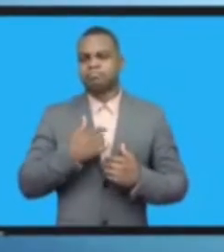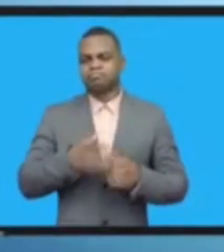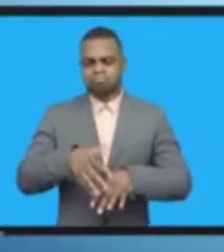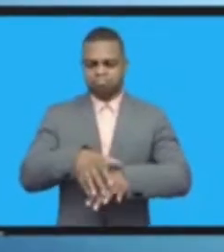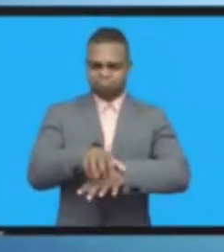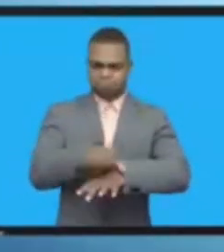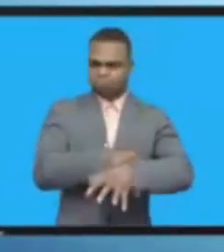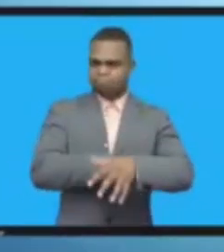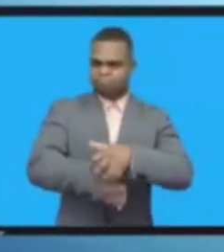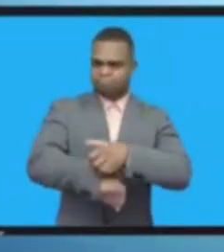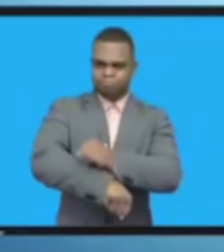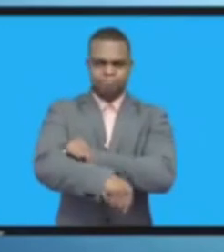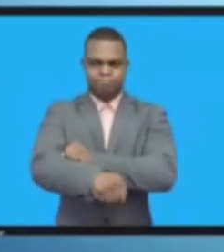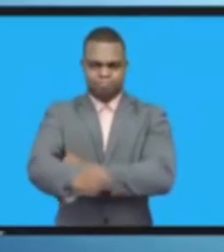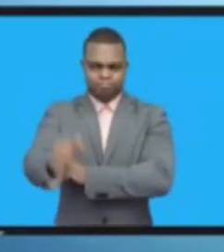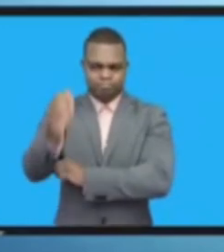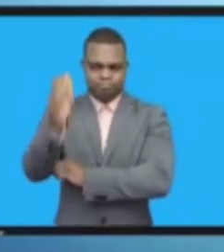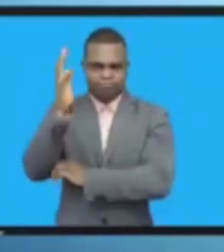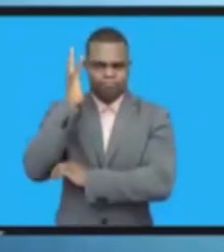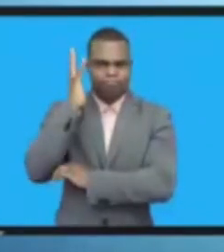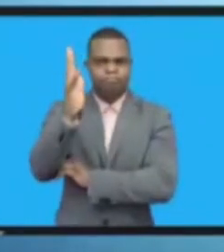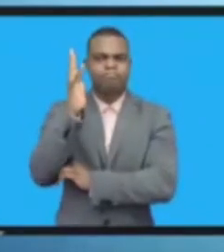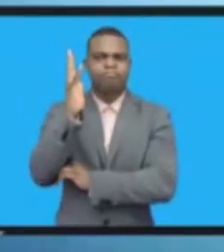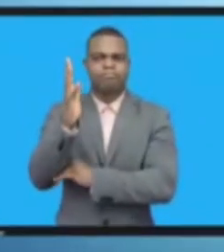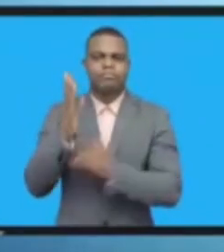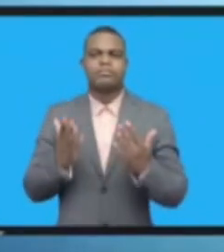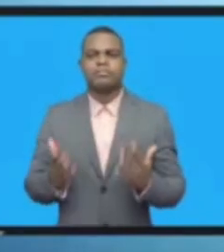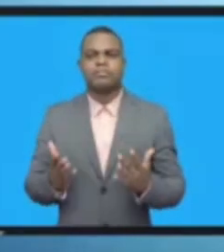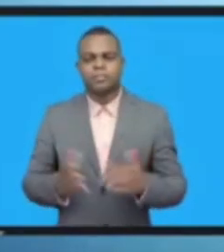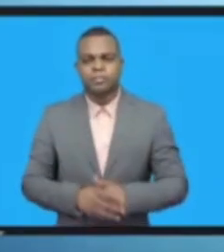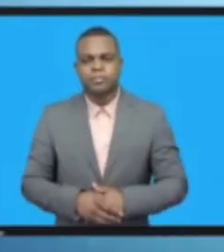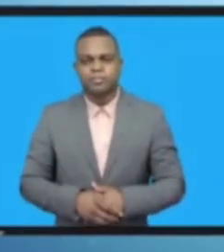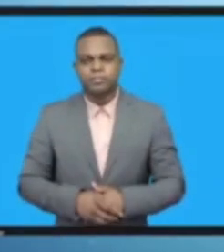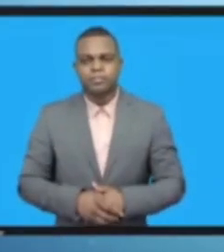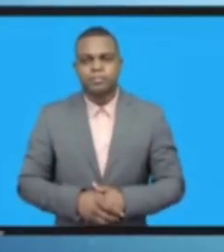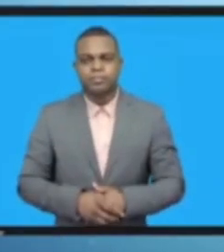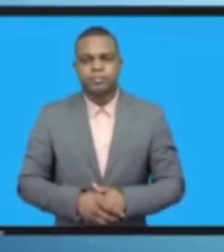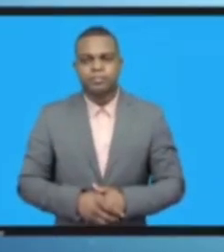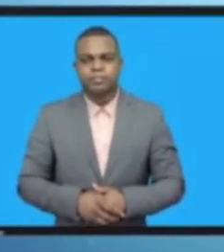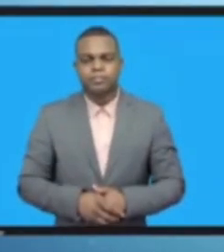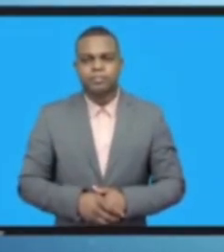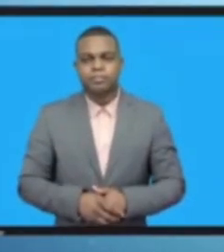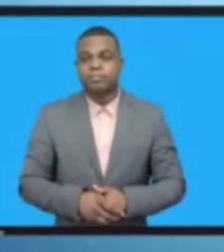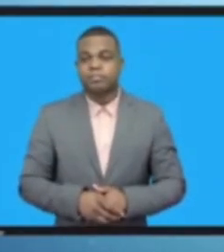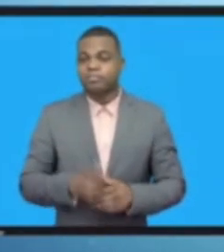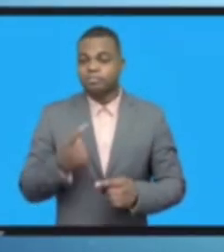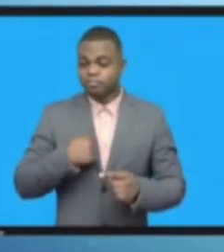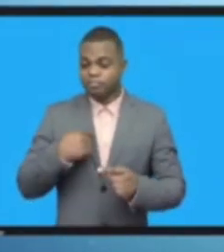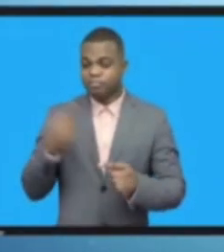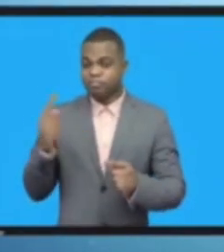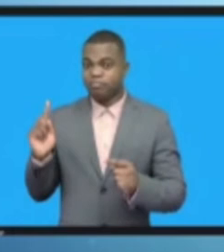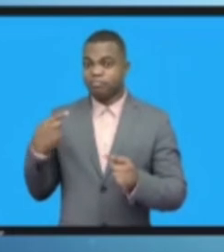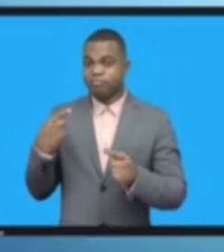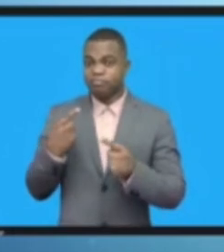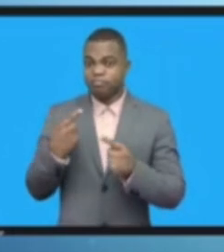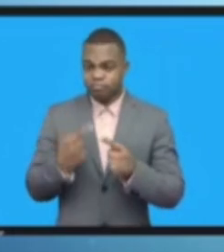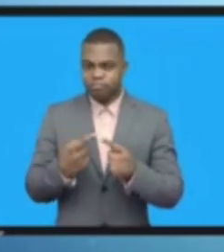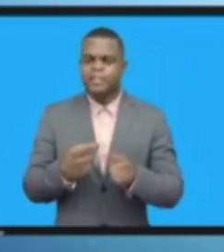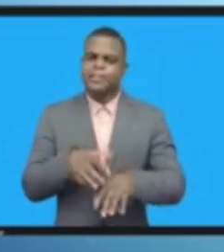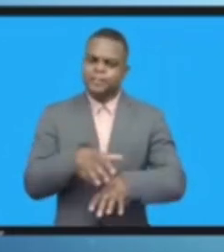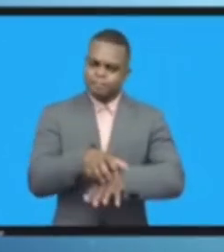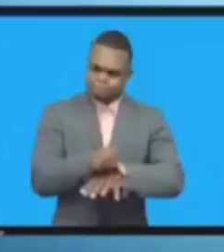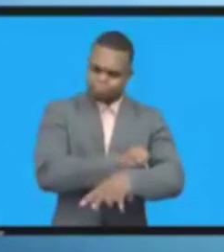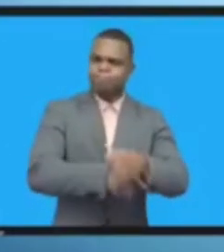إذن لا تقلقوا سوف أنكبوا على العمل ولذلك أشمر على يدي